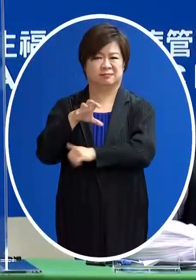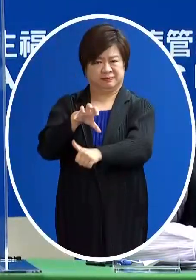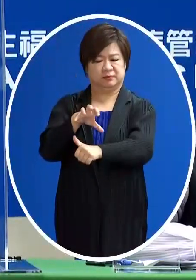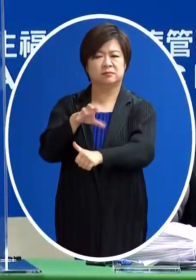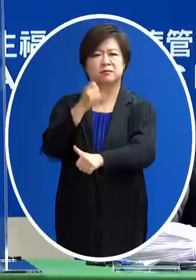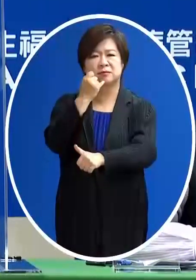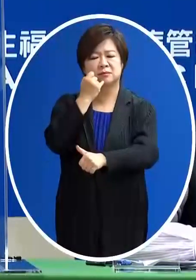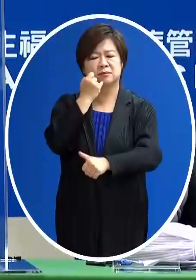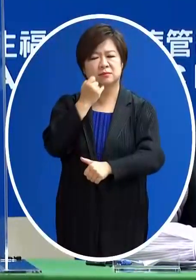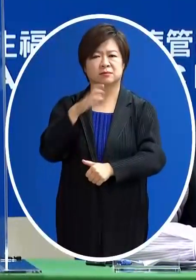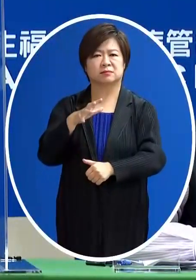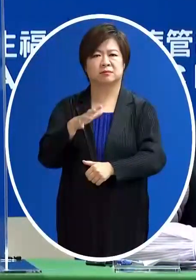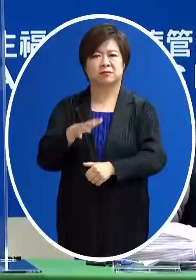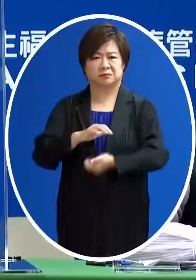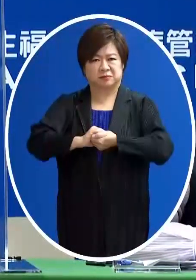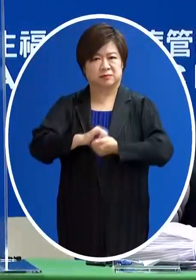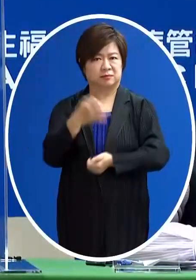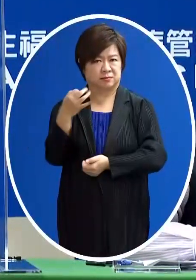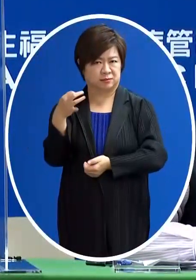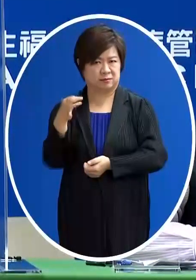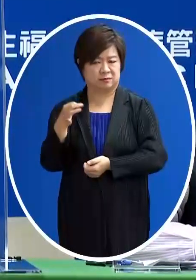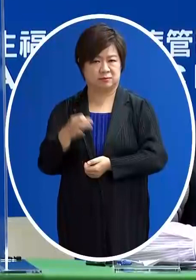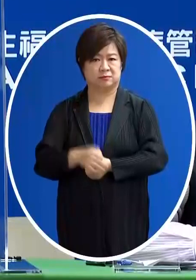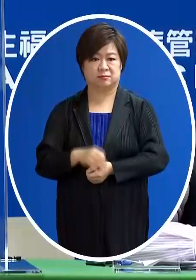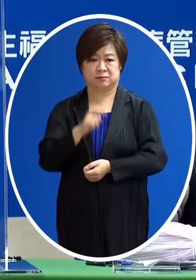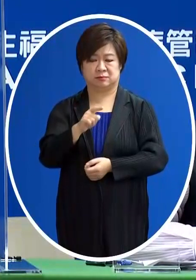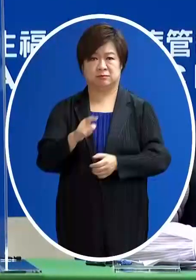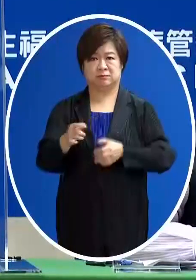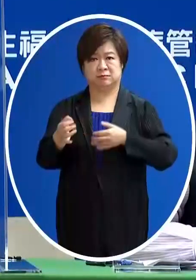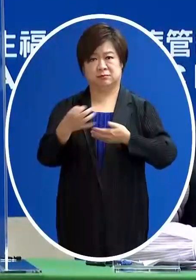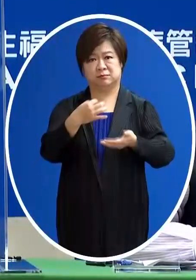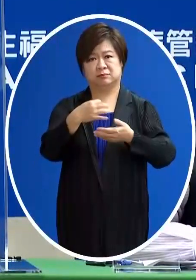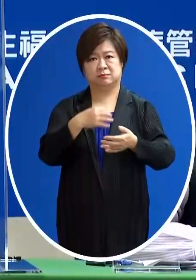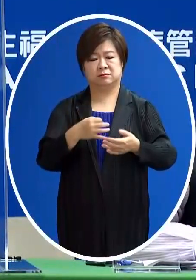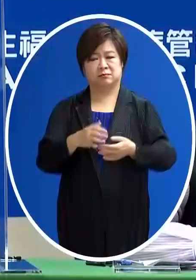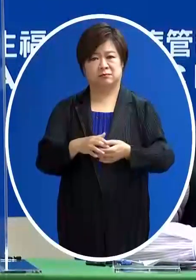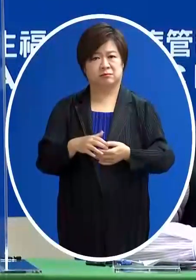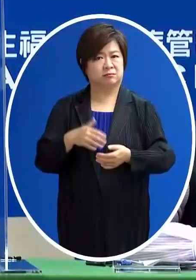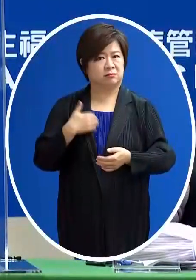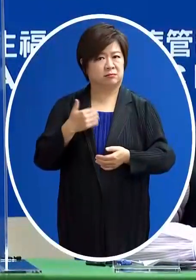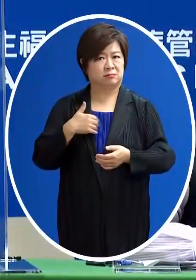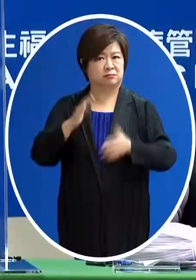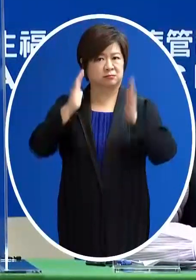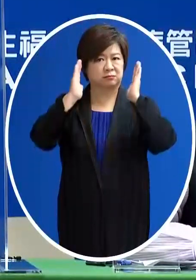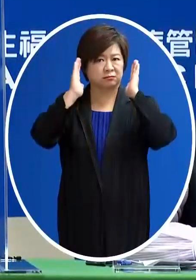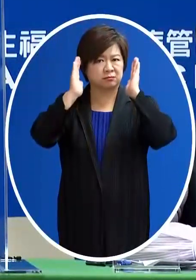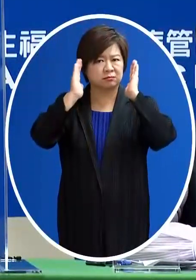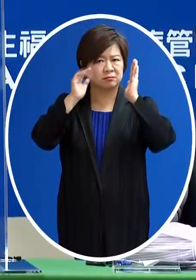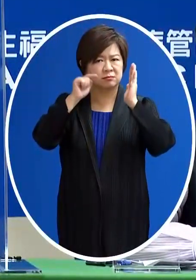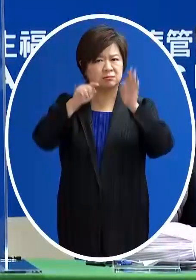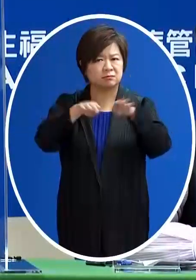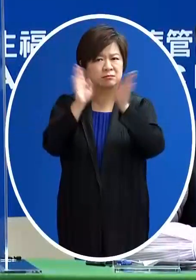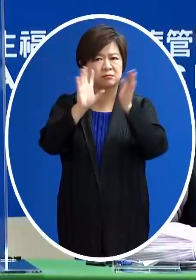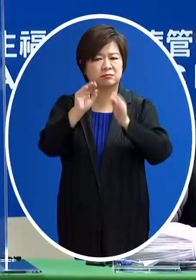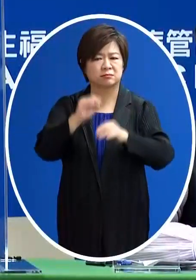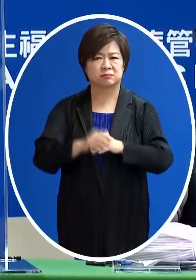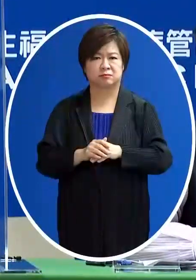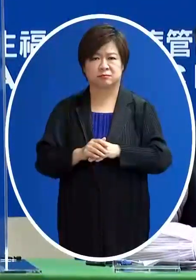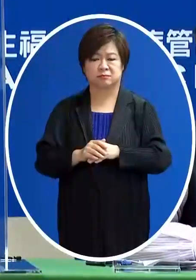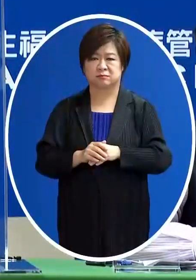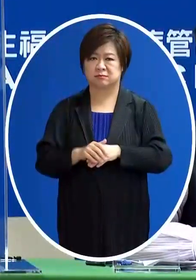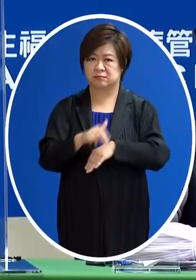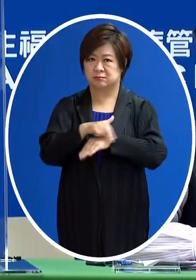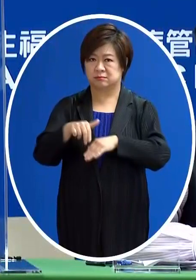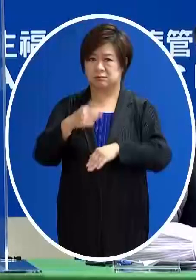件那他們可能來上市是可以來賣 我不知道他正式的合作給了沒有只是說以這方向